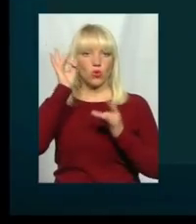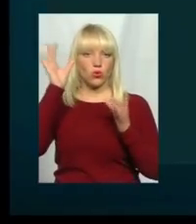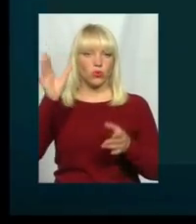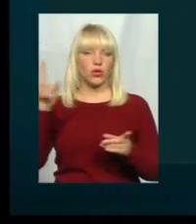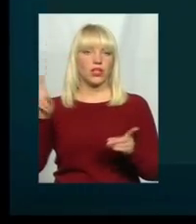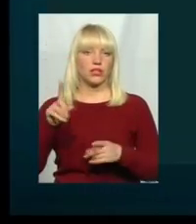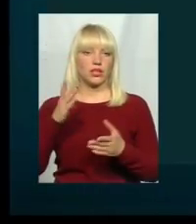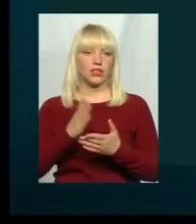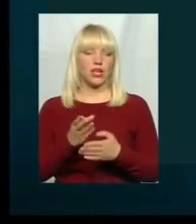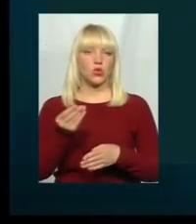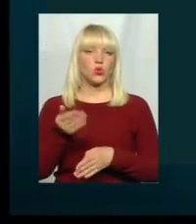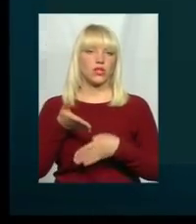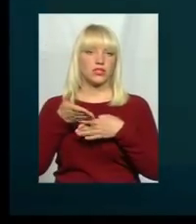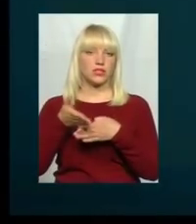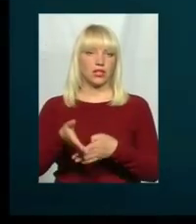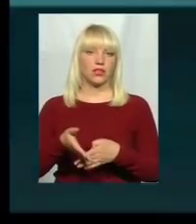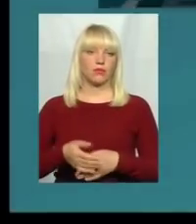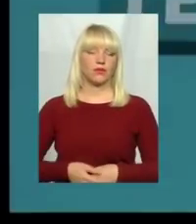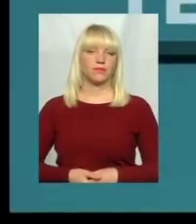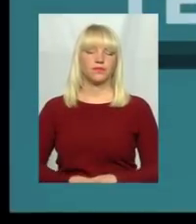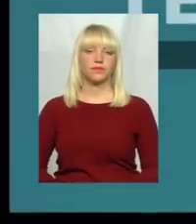є дотаційними. Такої є думки?